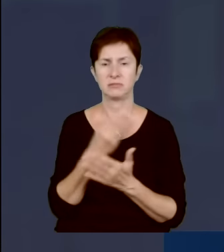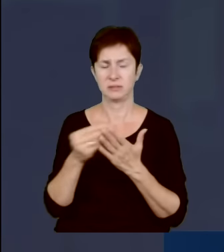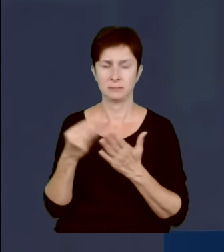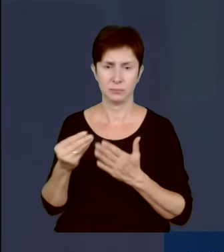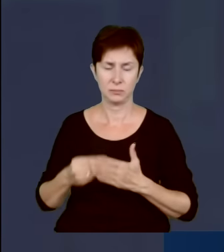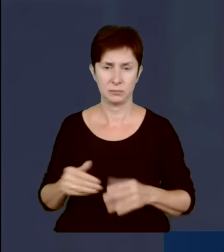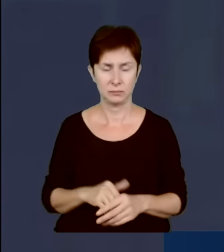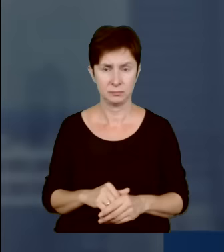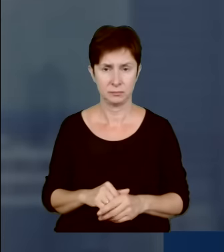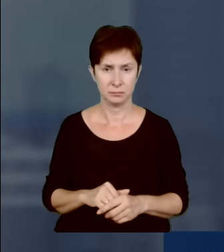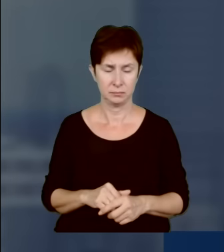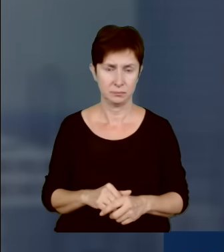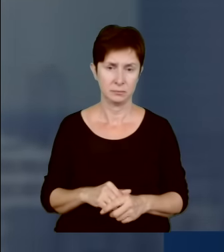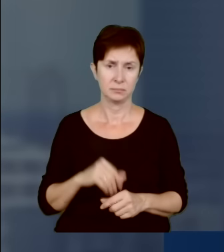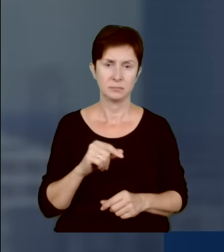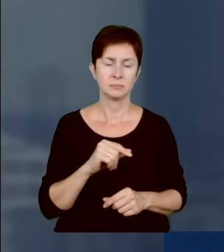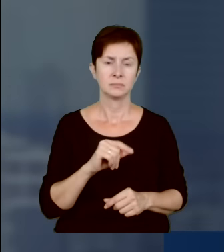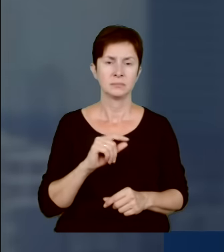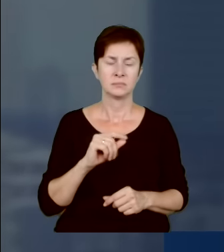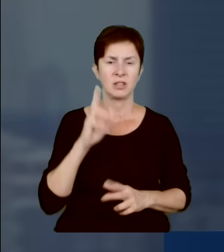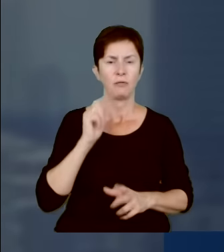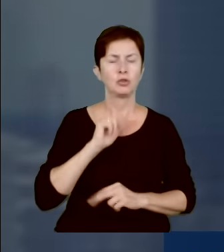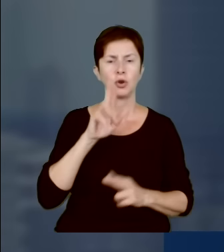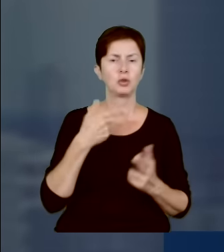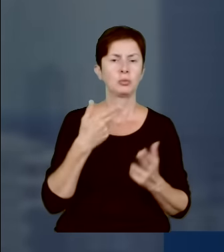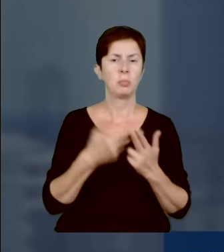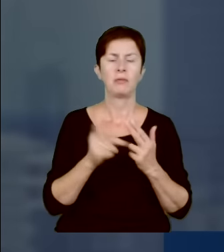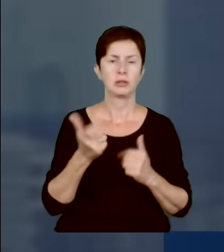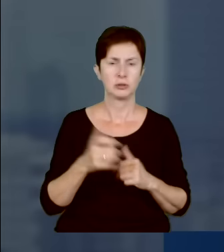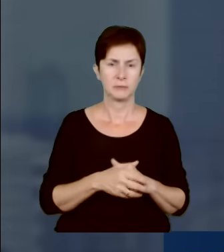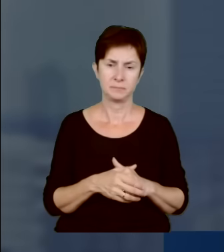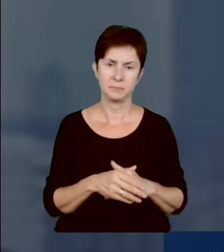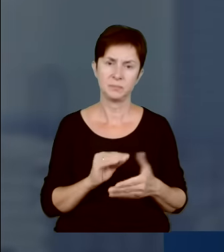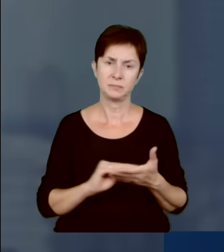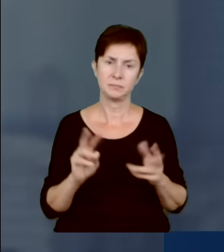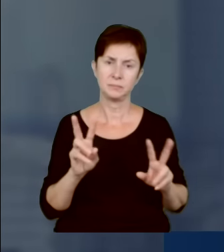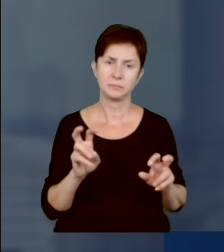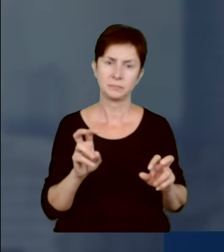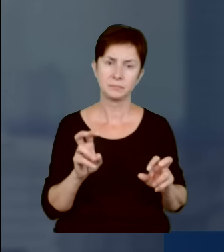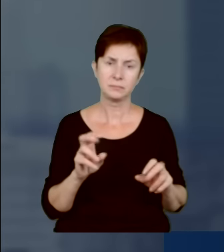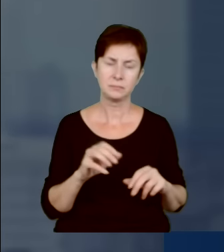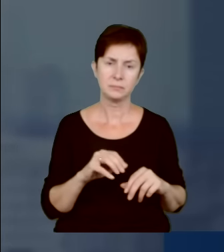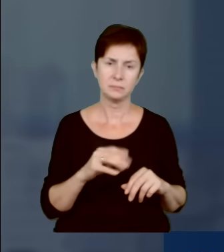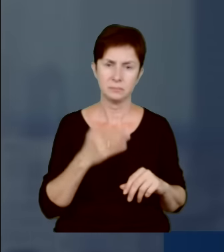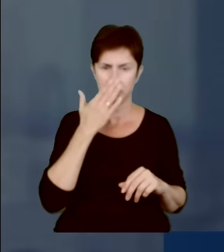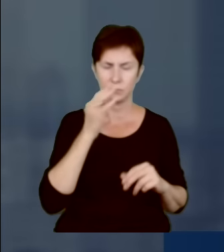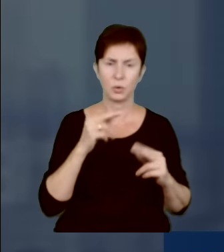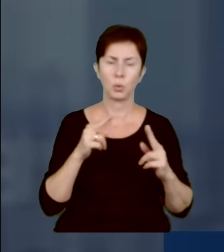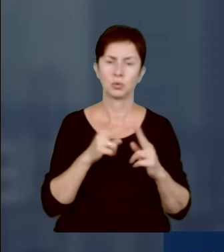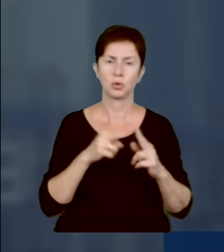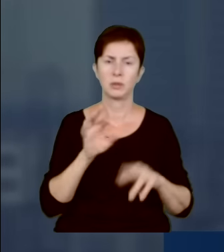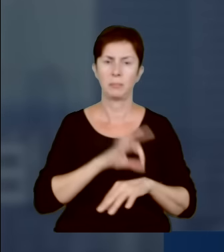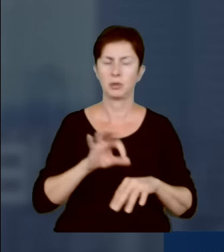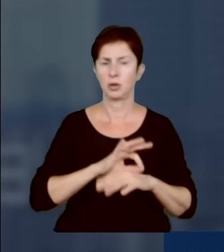w tym piśmie, w tej odpowiedzi Sztabu Generalnego, jest odpowiedzi na wystąpienie, tutaj znak sprawy jest podany, dotyczące uzgodnienia projektu wytycznych